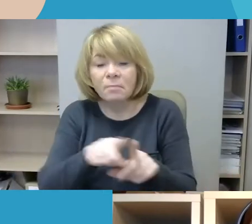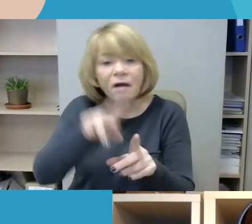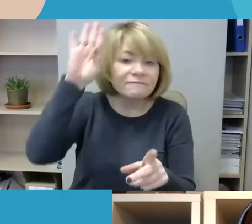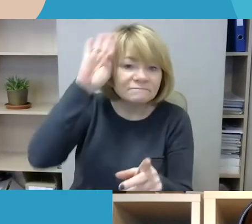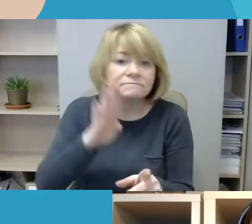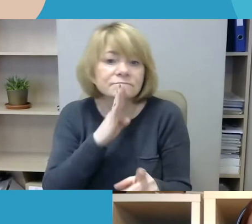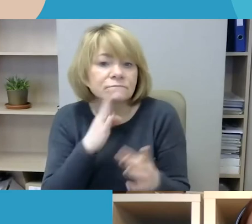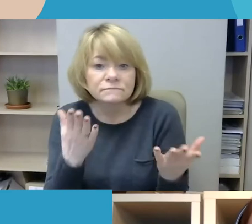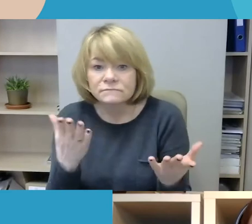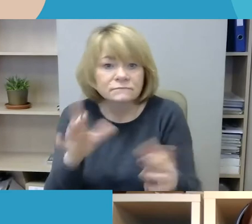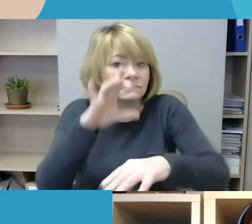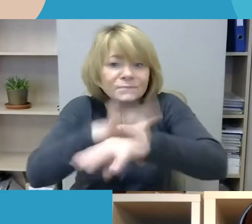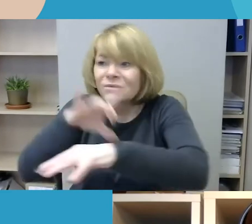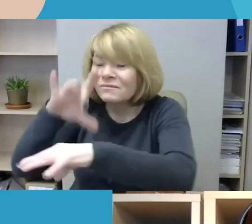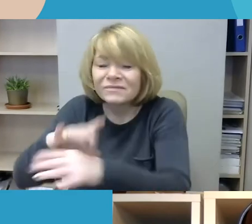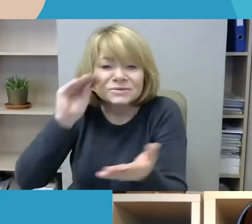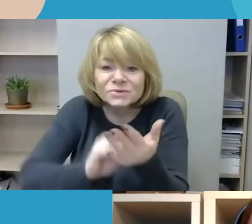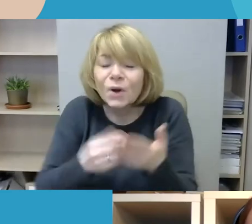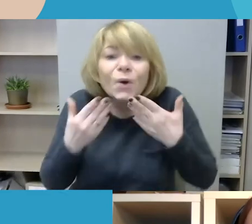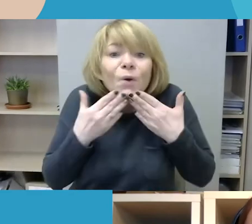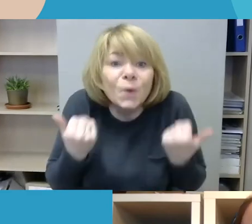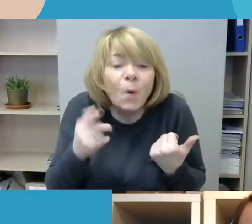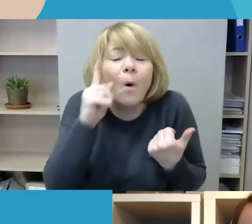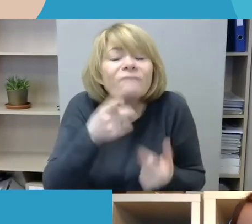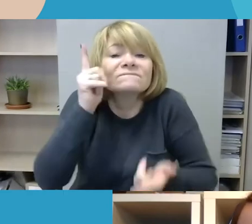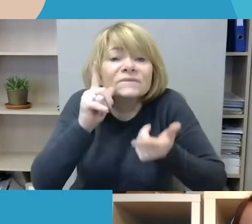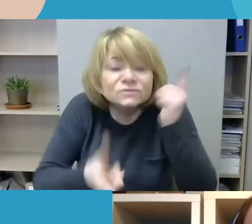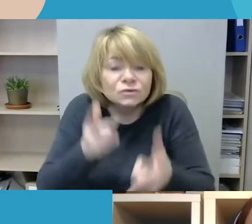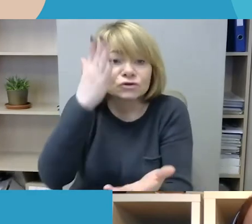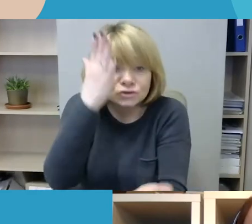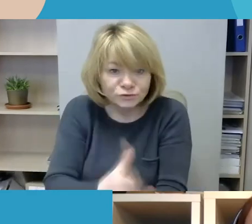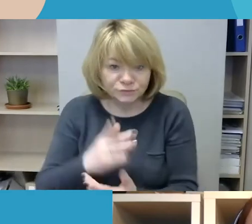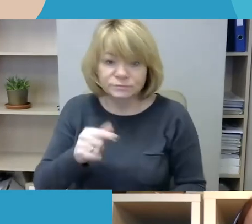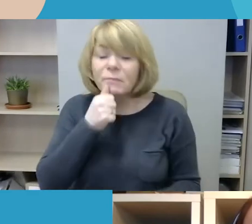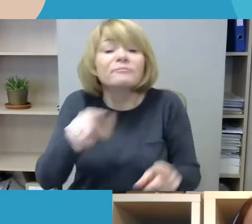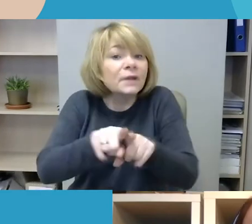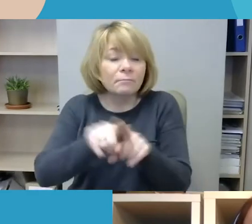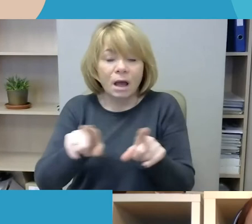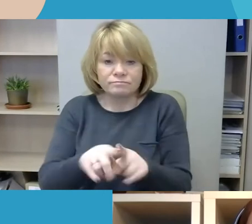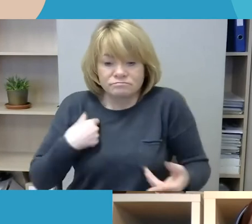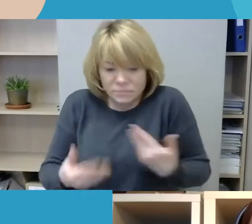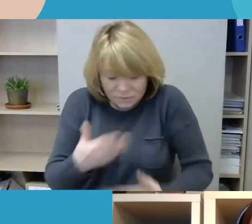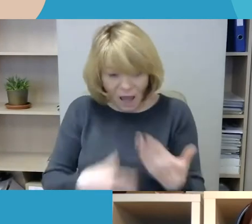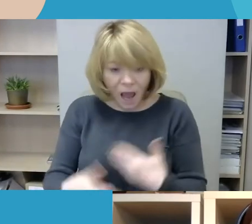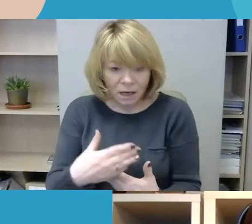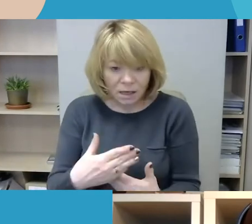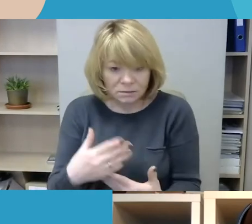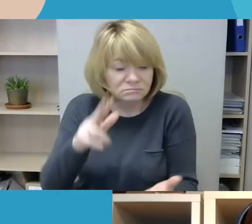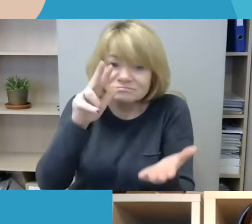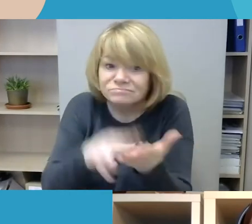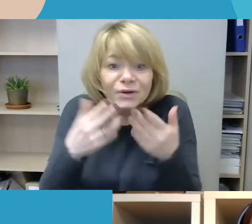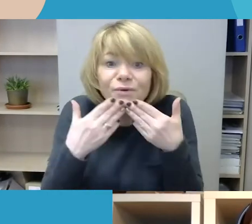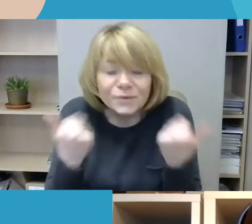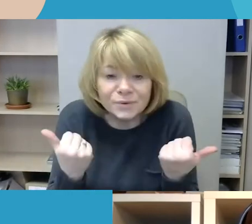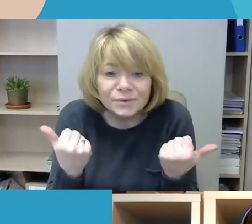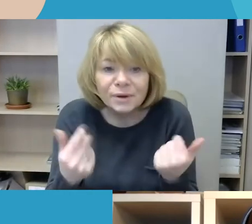neturime fiksuojimų neapykantos nusikaltimų Lietuvoje. Lygiai taip pat, kaip ir dėl negalios, man labai džiugu iš tikrųjų girdėti visiškai